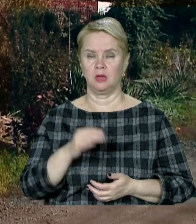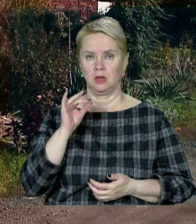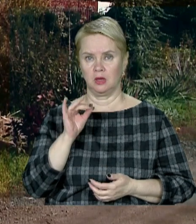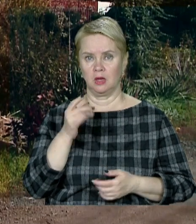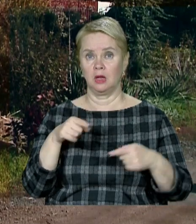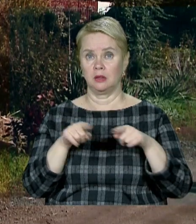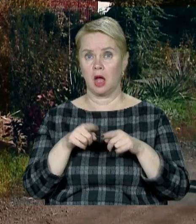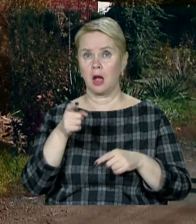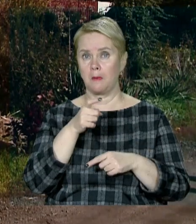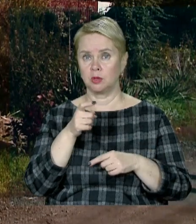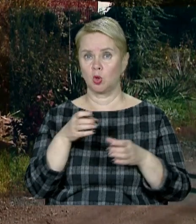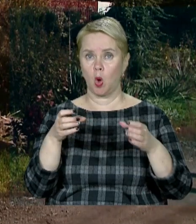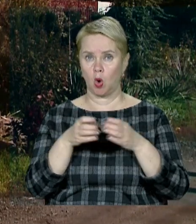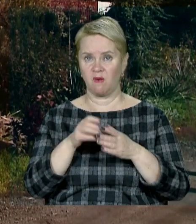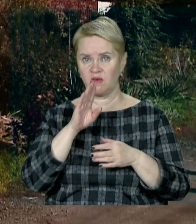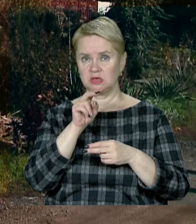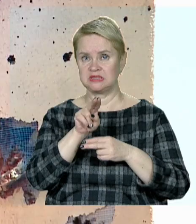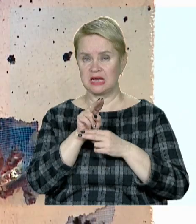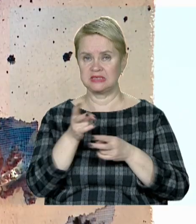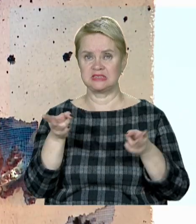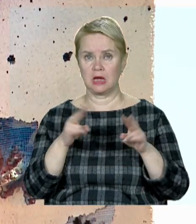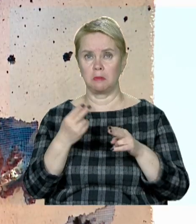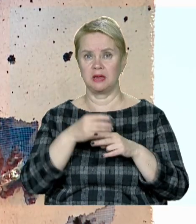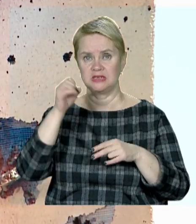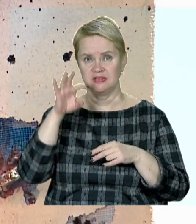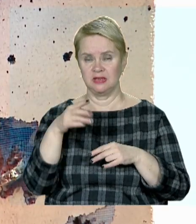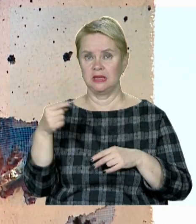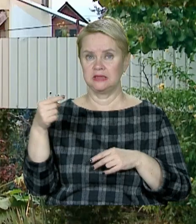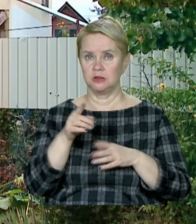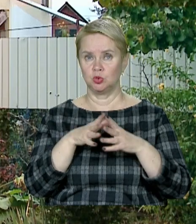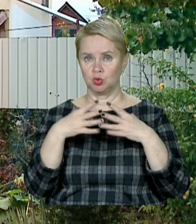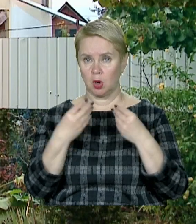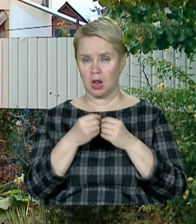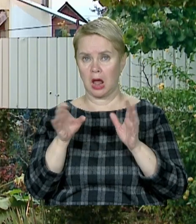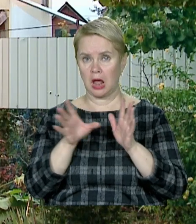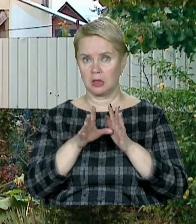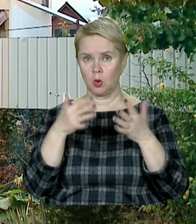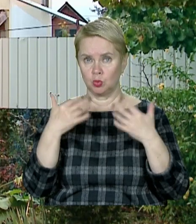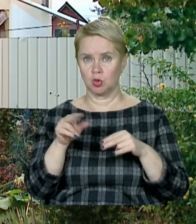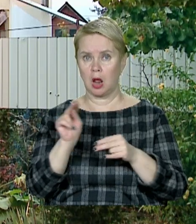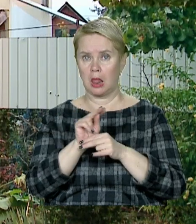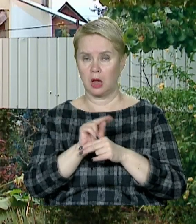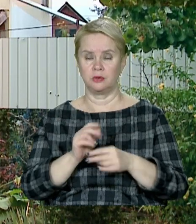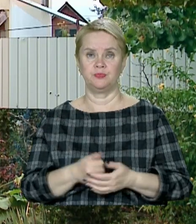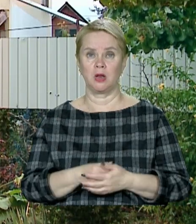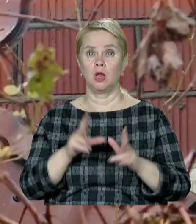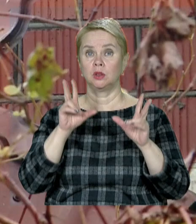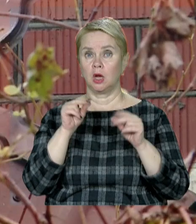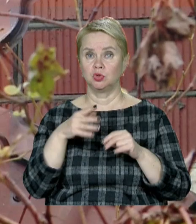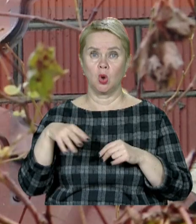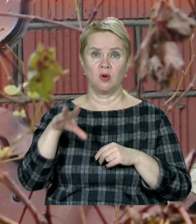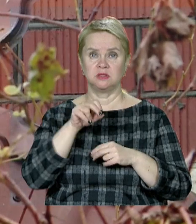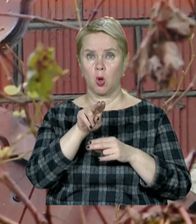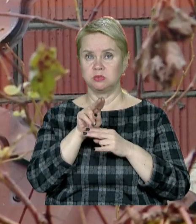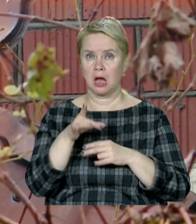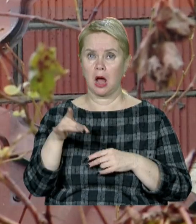Також у Марганецькій громаді ворожі снаряди залишили без світла понад тисячу родин. Енергетики уже лагодять лінії. На щастя, у всіх